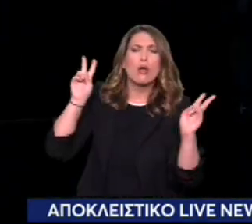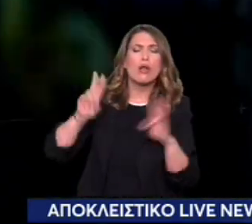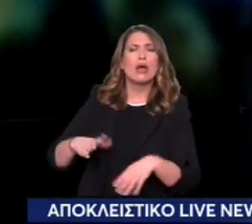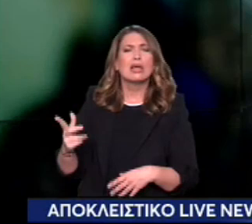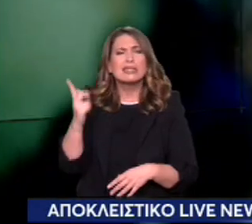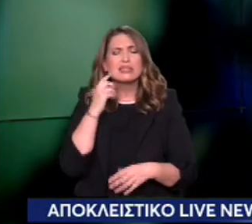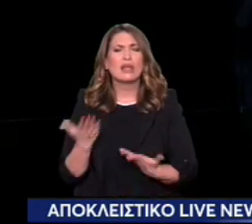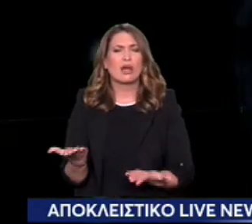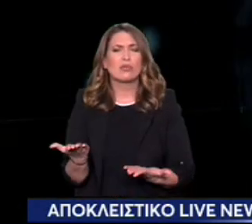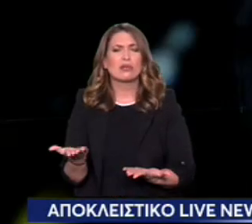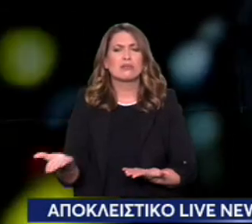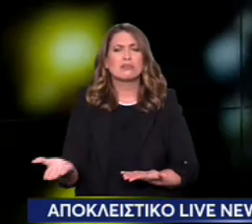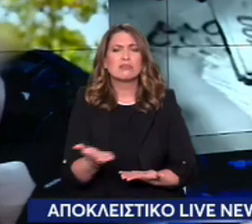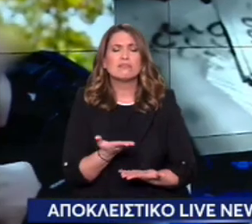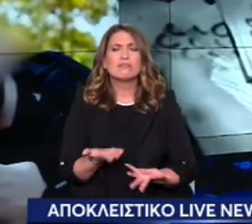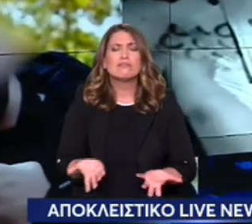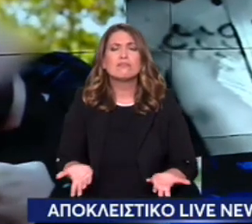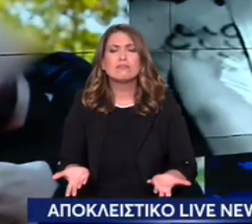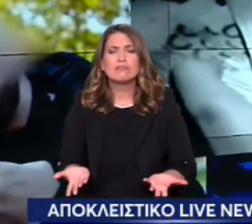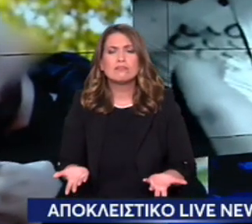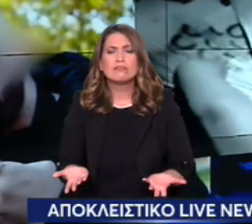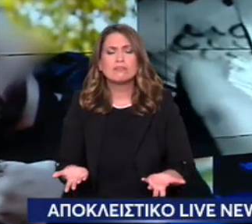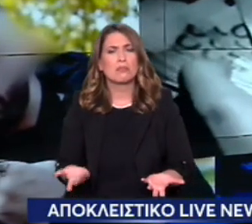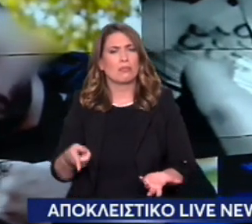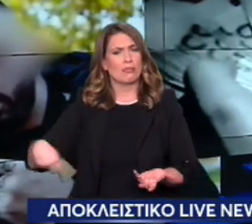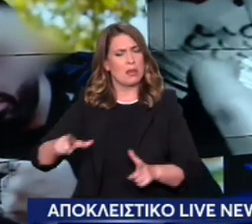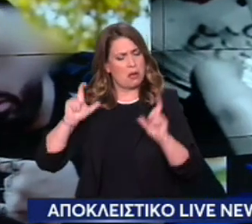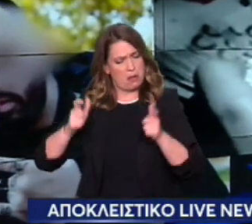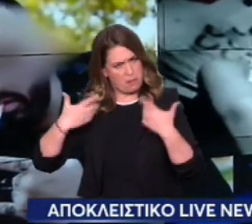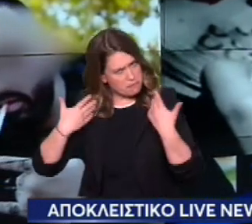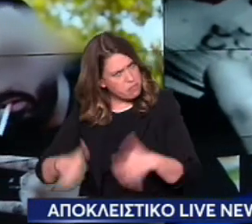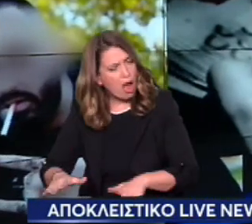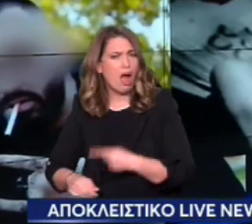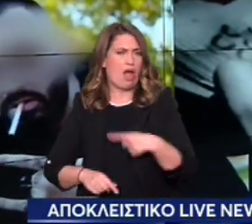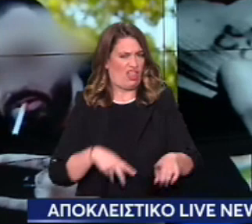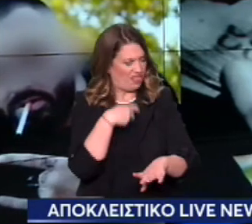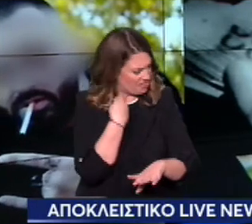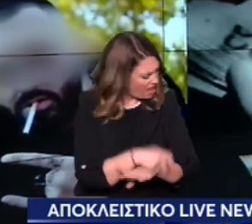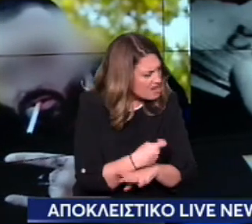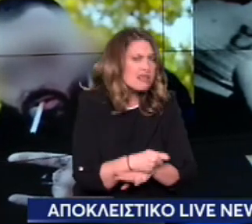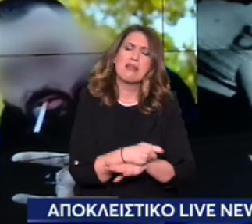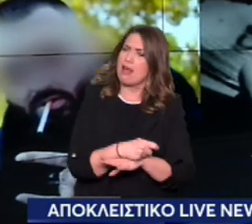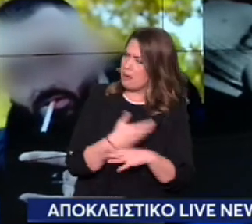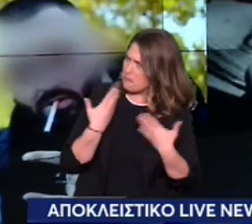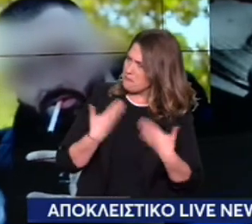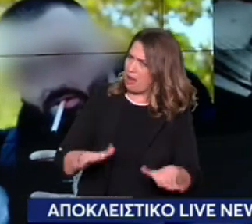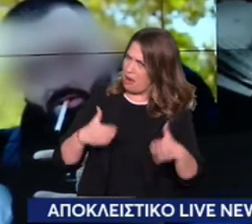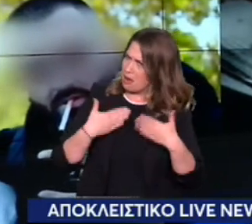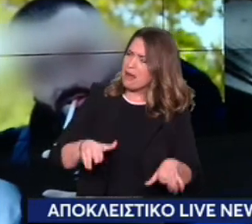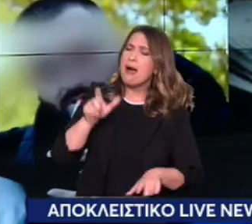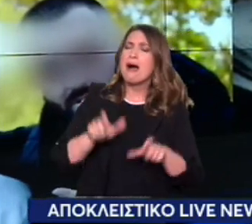έχουν ένα λόγο. Και έχουν και συλληφθεί και οδηγηθεί στη δικαιοσύνη κάποιοι από αυτές τις συμμορίες.